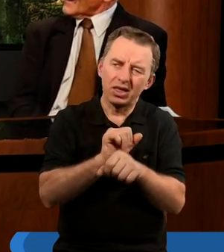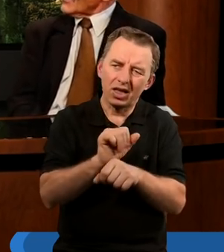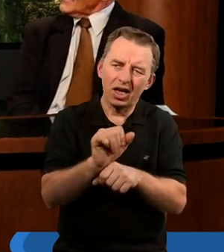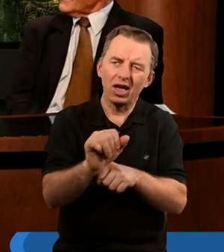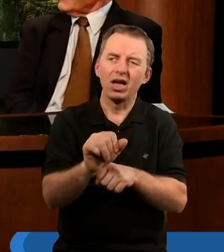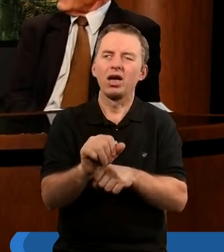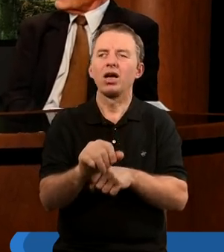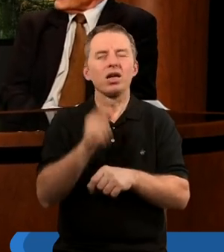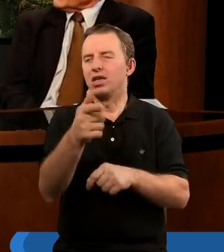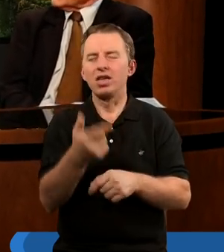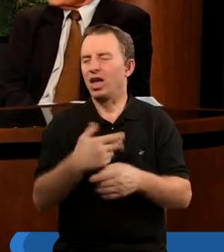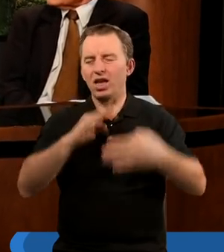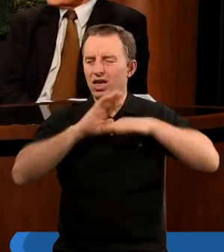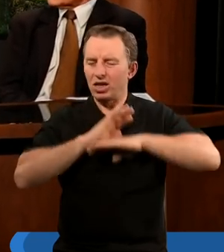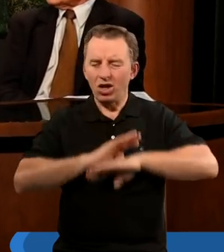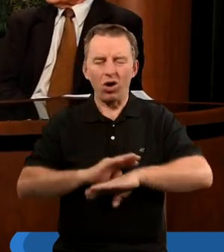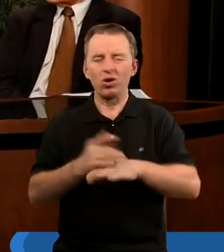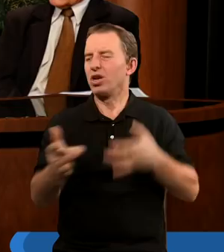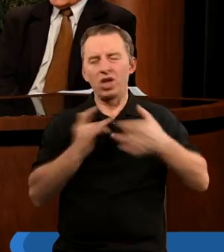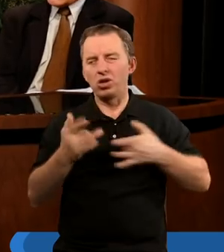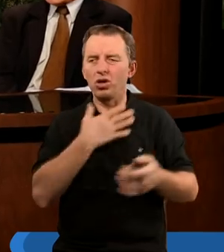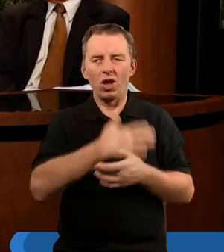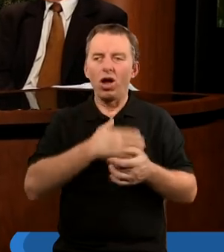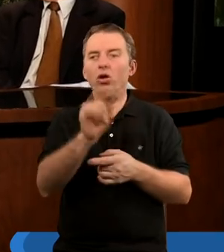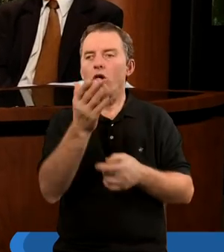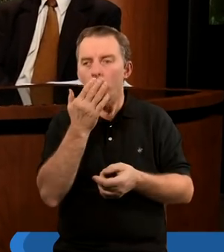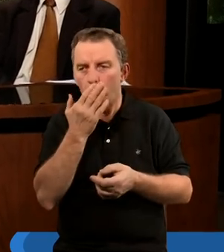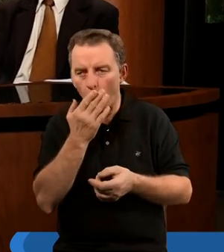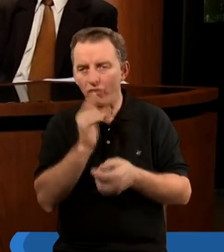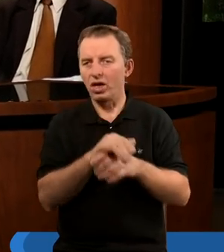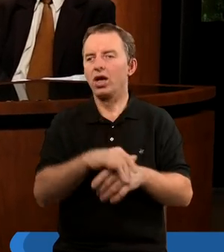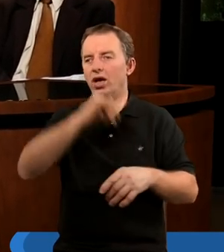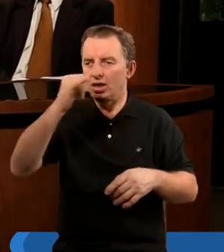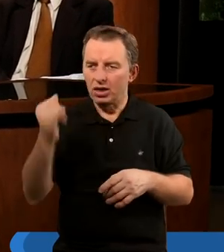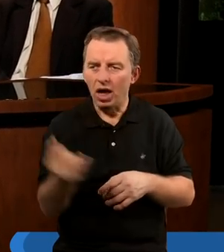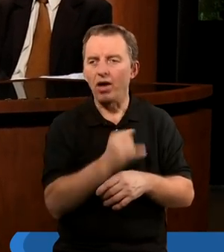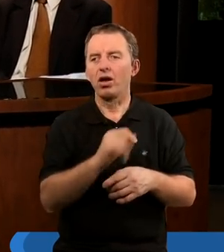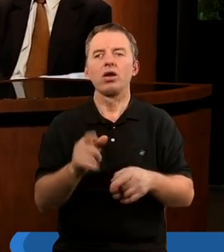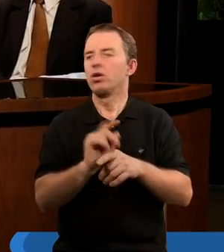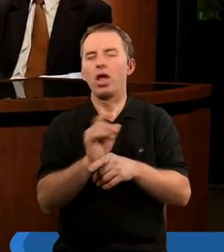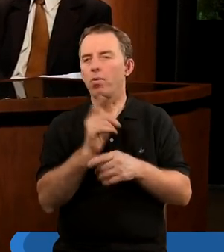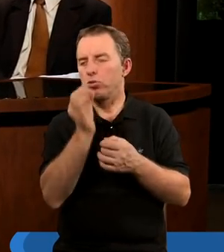ja go nie cierpię, nie znoszę. Gdy on coś mówi, to zawsze jest to dla mnie niepomyślne.